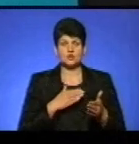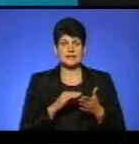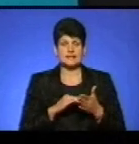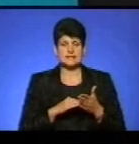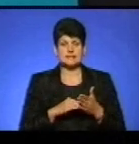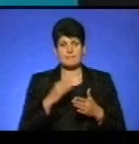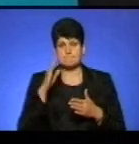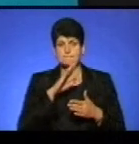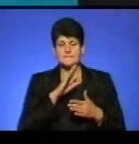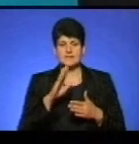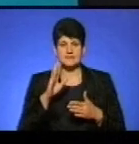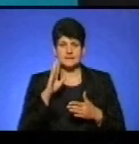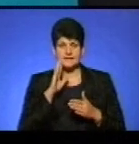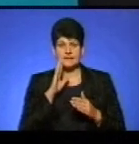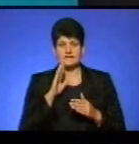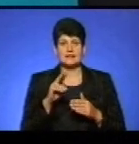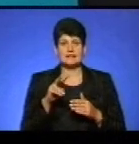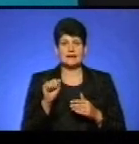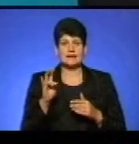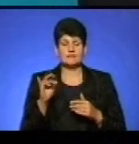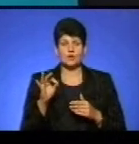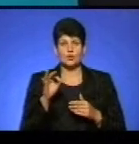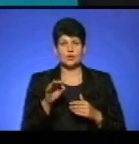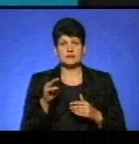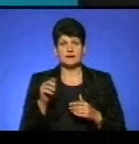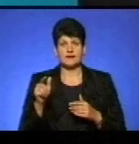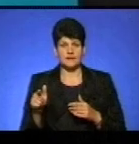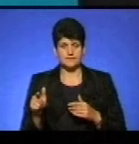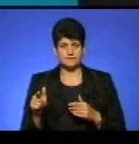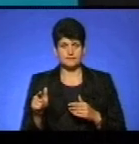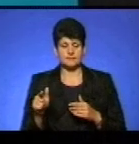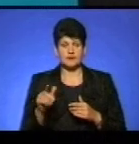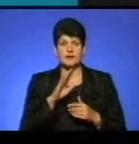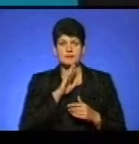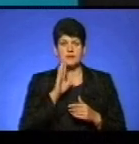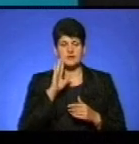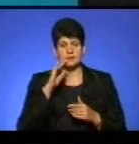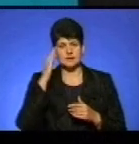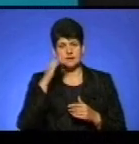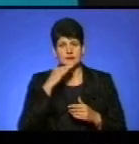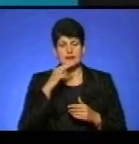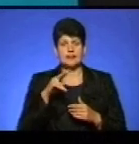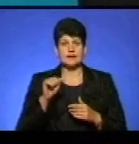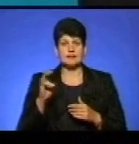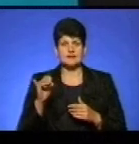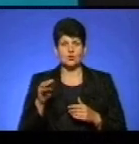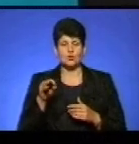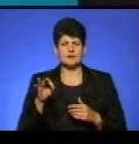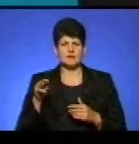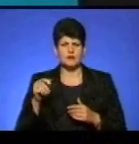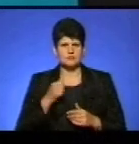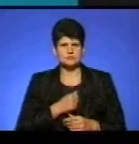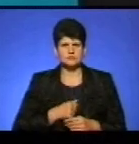батьків дошкільнят Лановецької ОТГ. Матері та татусі дошкільнят Лановецької ОТГ обурені щодо